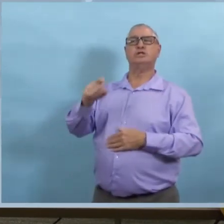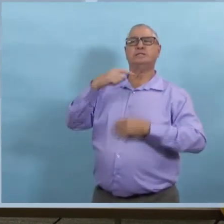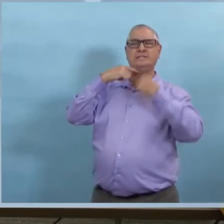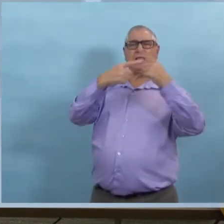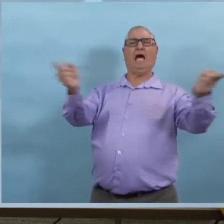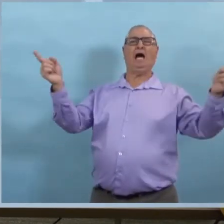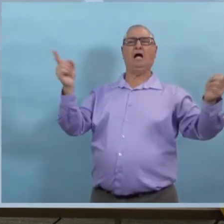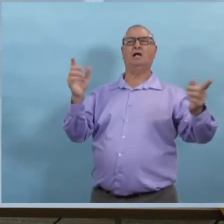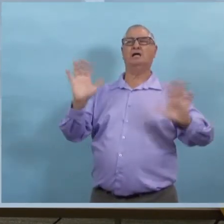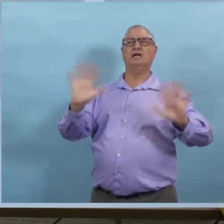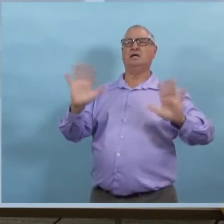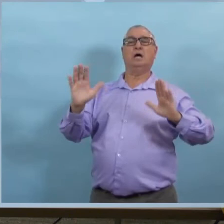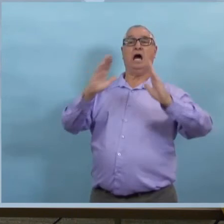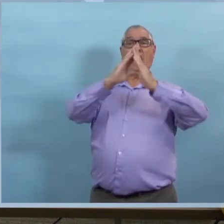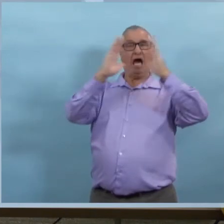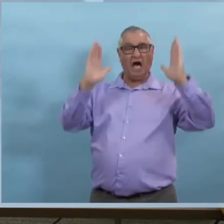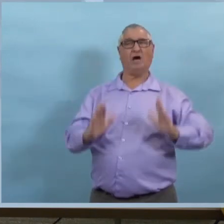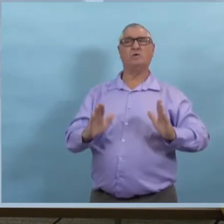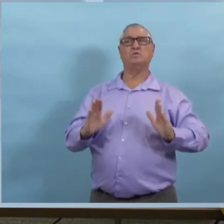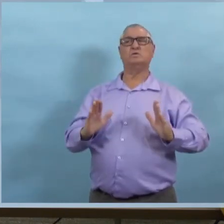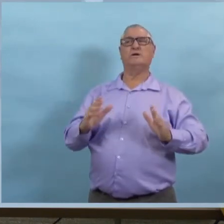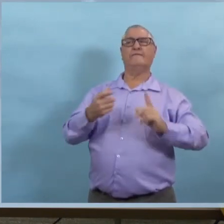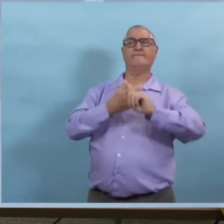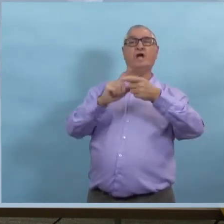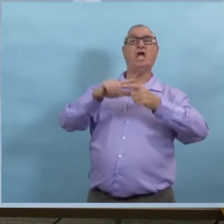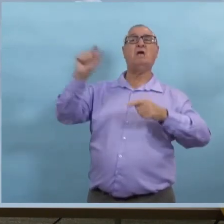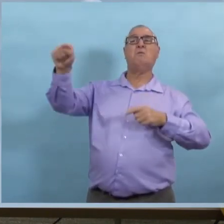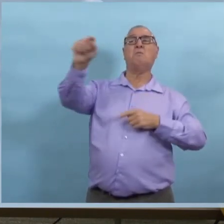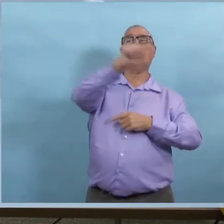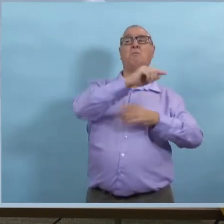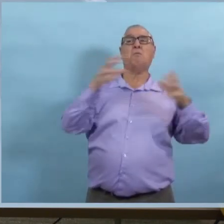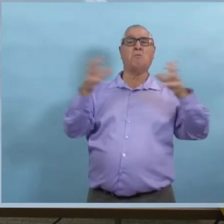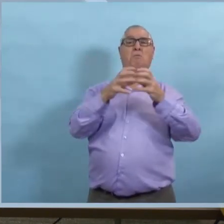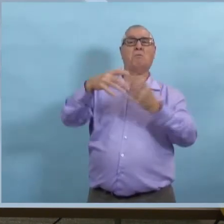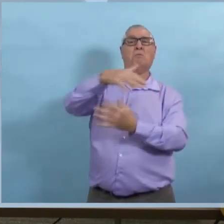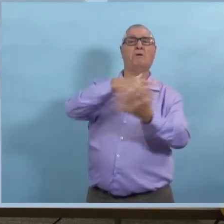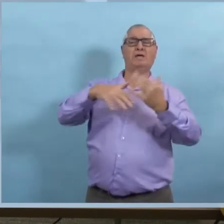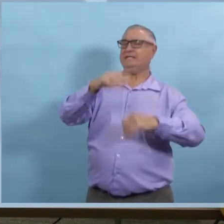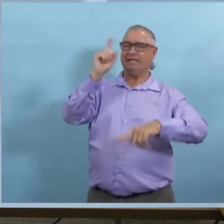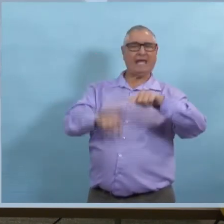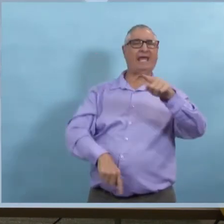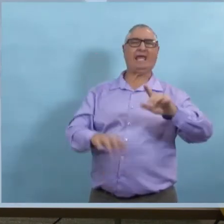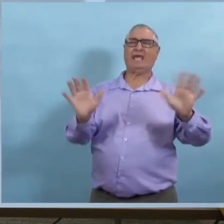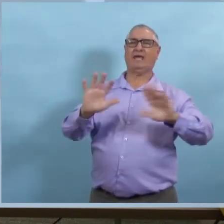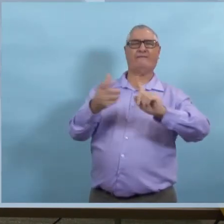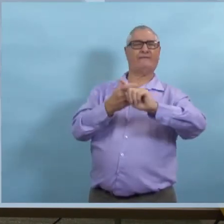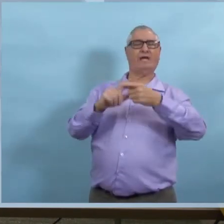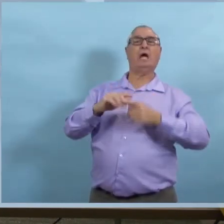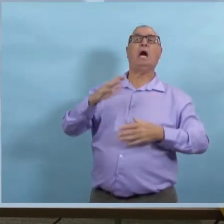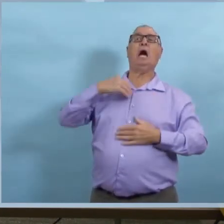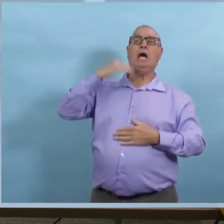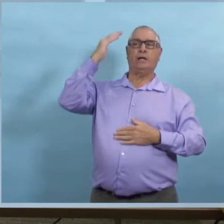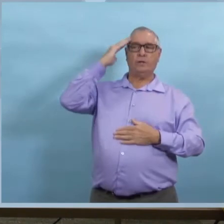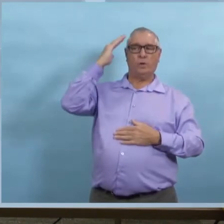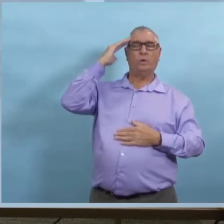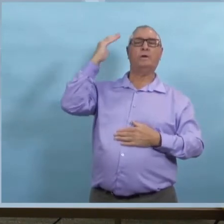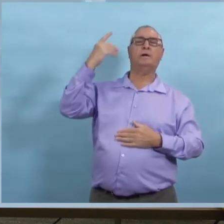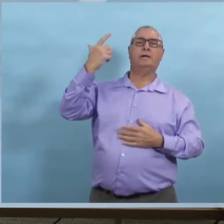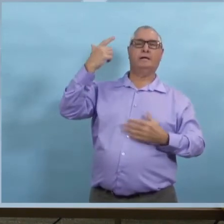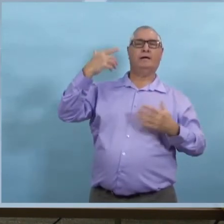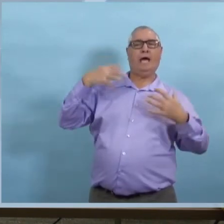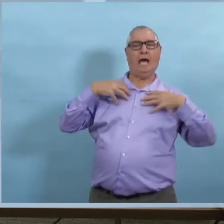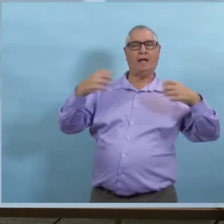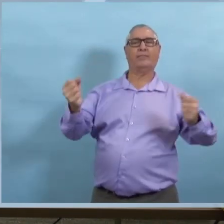Pourquoi est-ce que vous ne dites pas simplement personne à l'extérieur de votre maison? Si vous allez dans un restaurant ou à un autre endroit où vous avez le droit